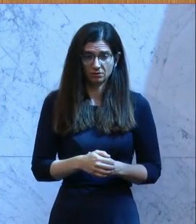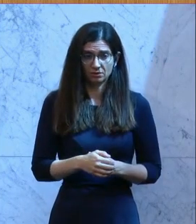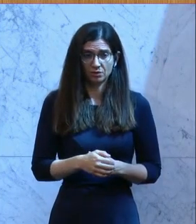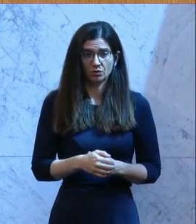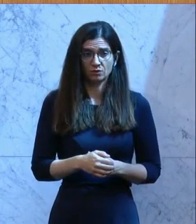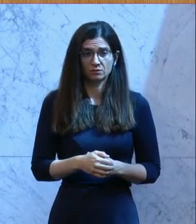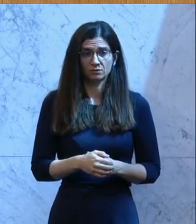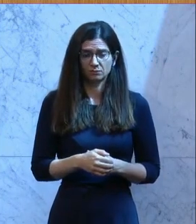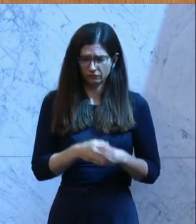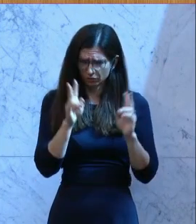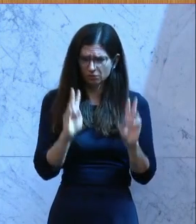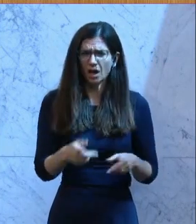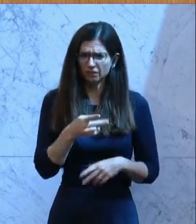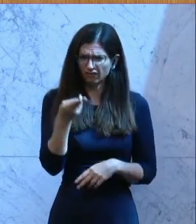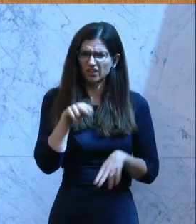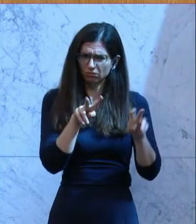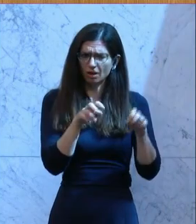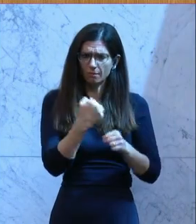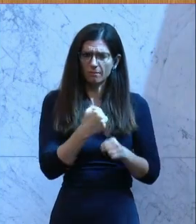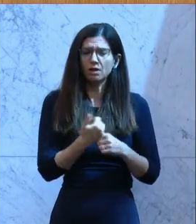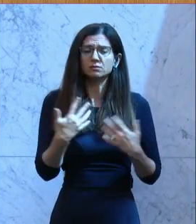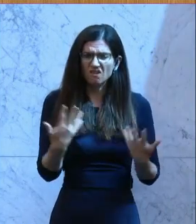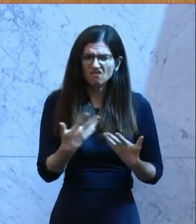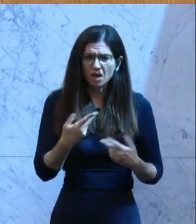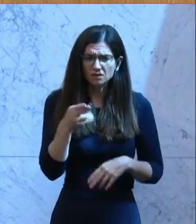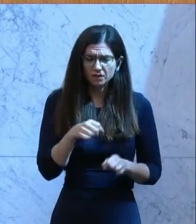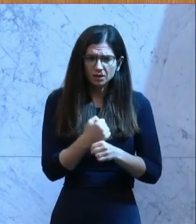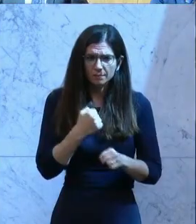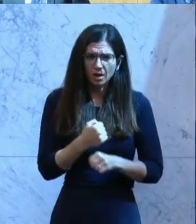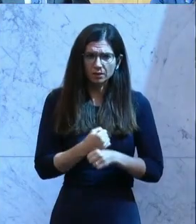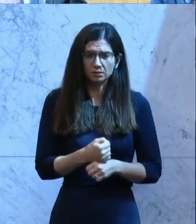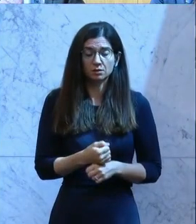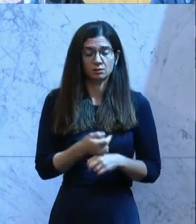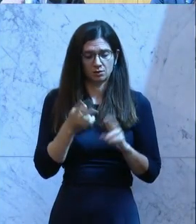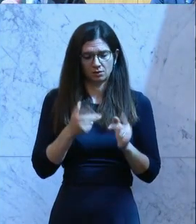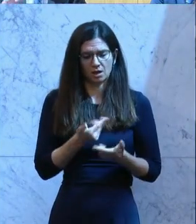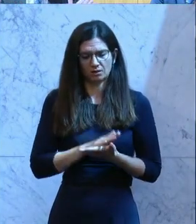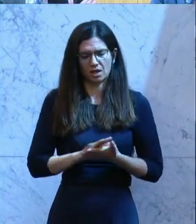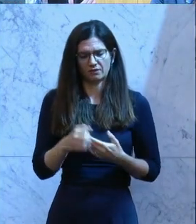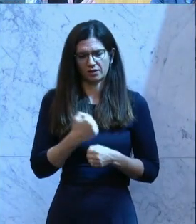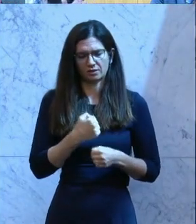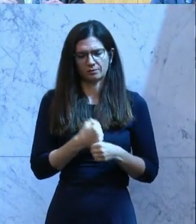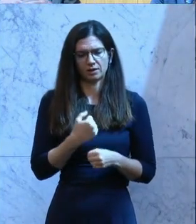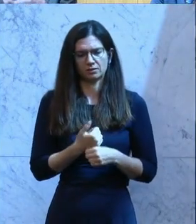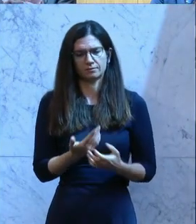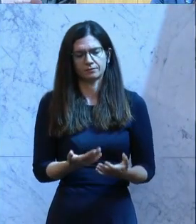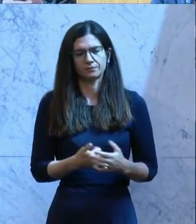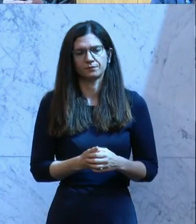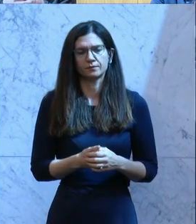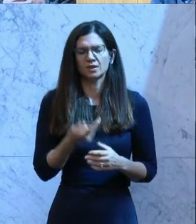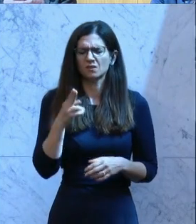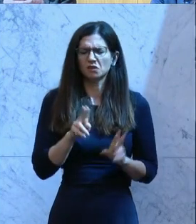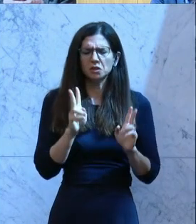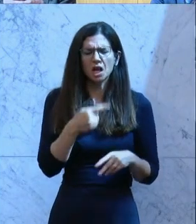wir über Wien. Reden wir über Wien. Was hat Wien gemacht? Wien hätte es einfach machen können. Ganz einfach. Hätte